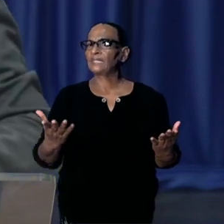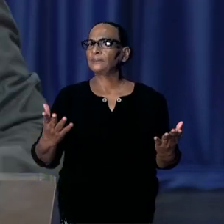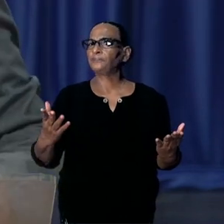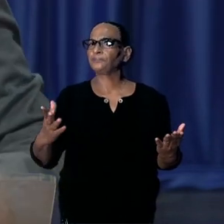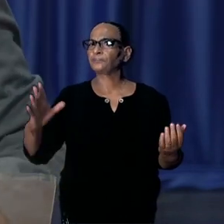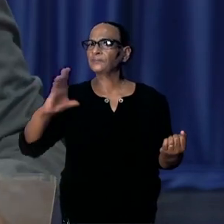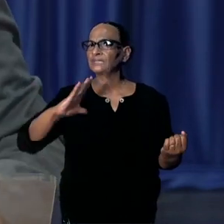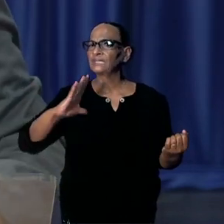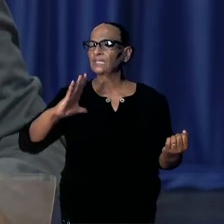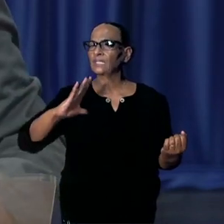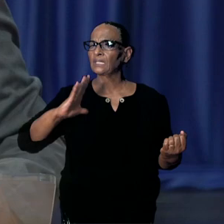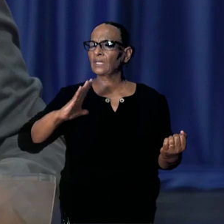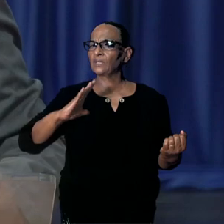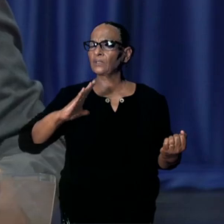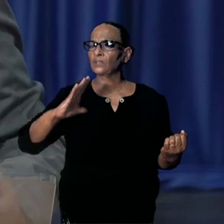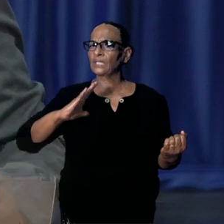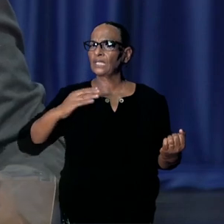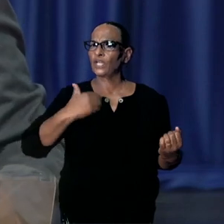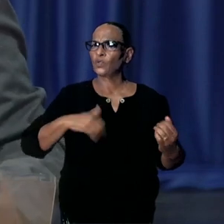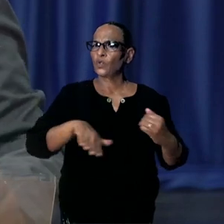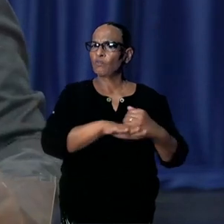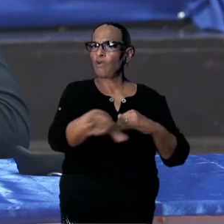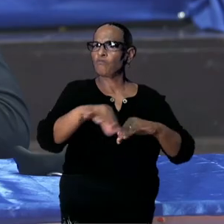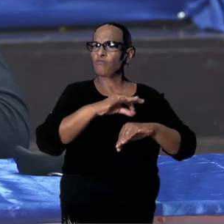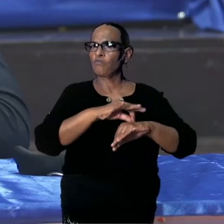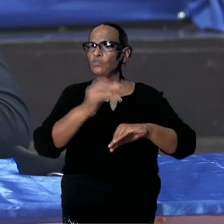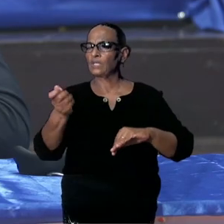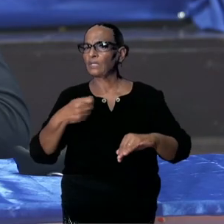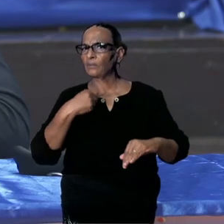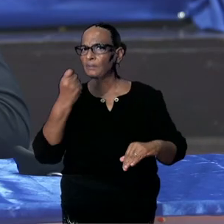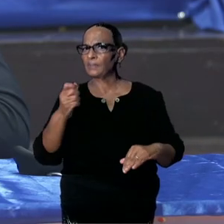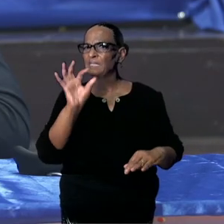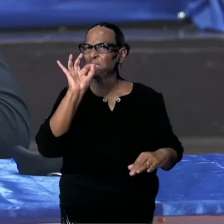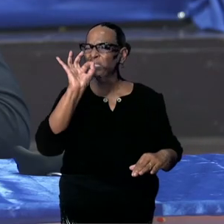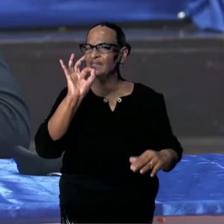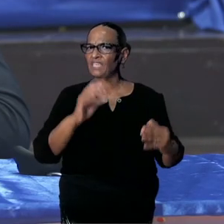Ik heb wel een aantal vragen specifiek.